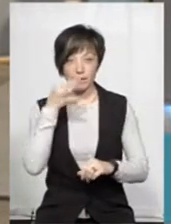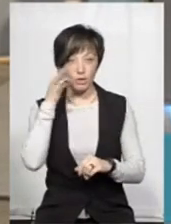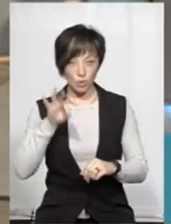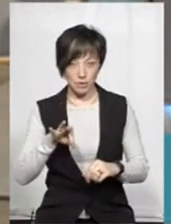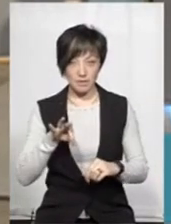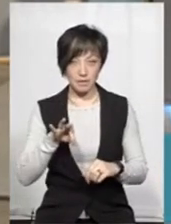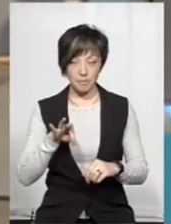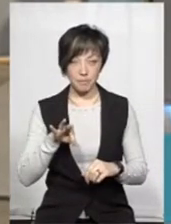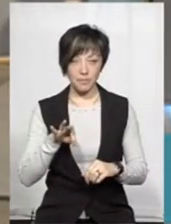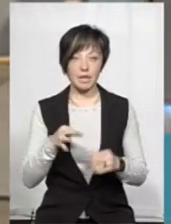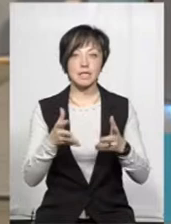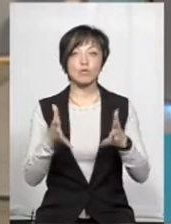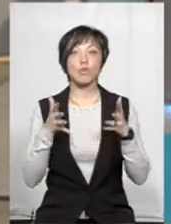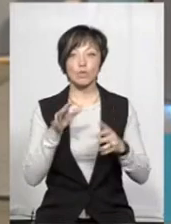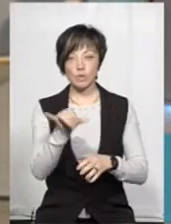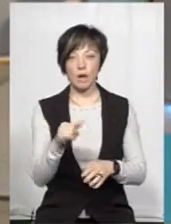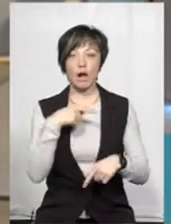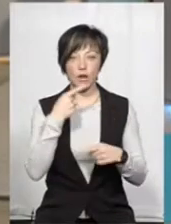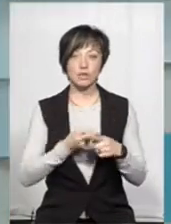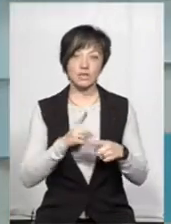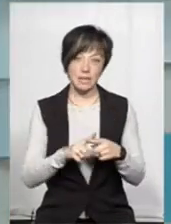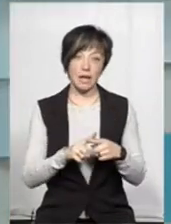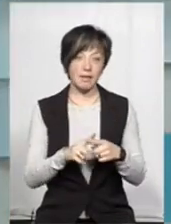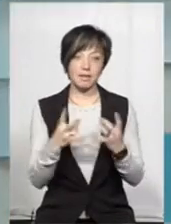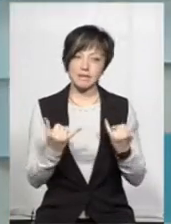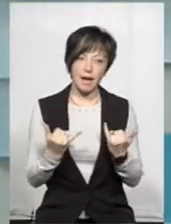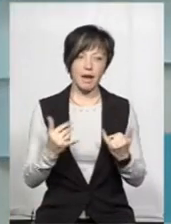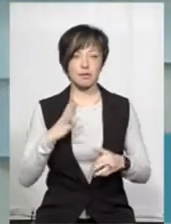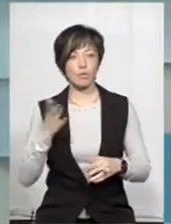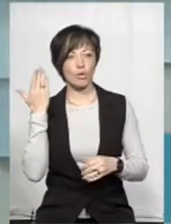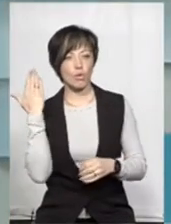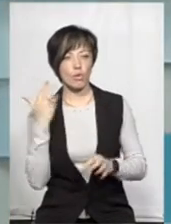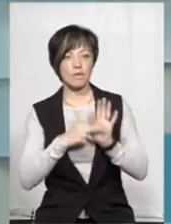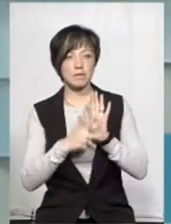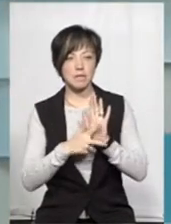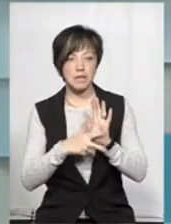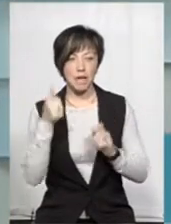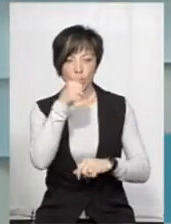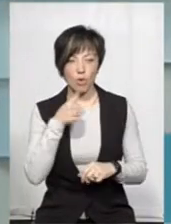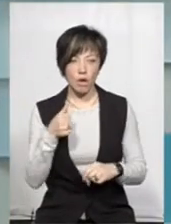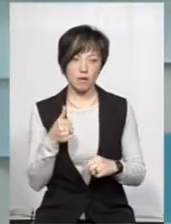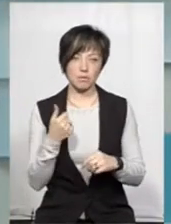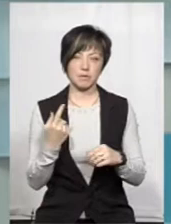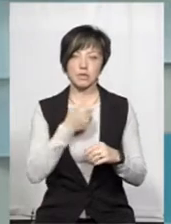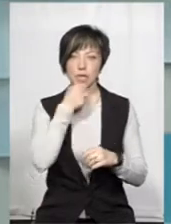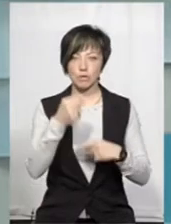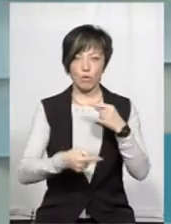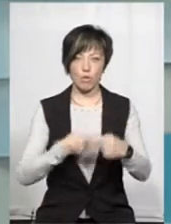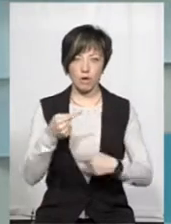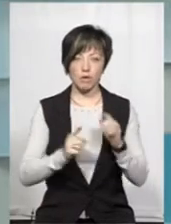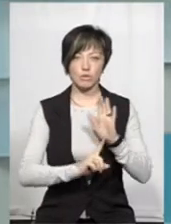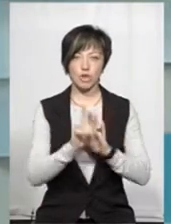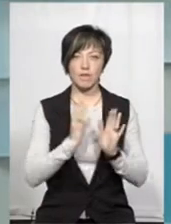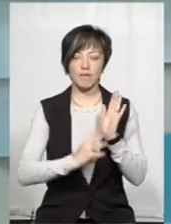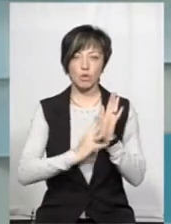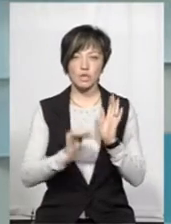досвід, ти от з'ясовуєш в них, вони кажуть, це не зараз було, це було там в 80-х роках, якщо старше покоління, там на